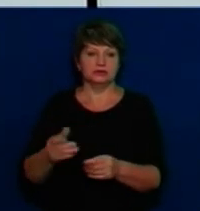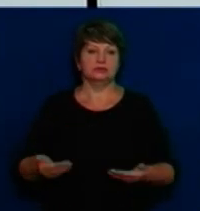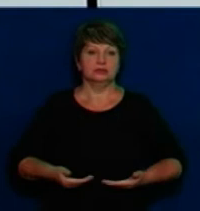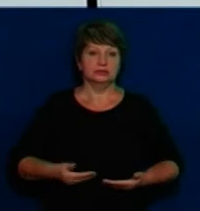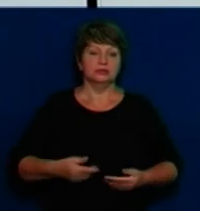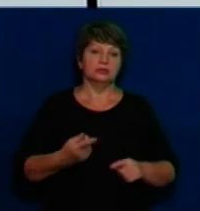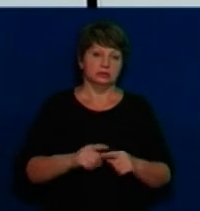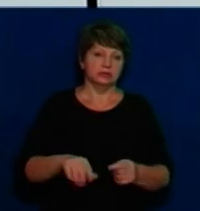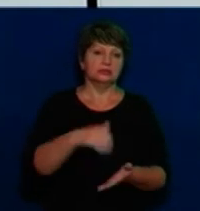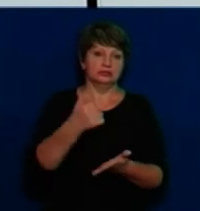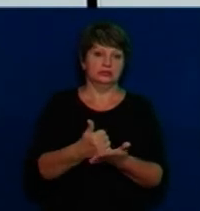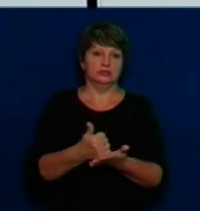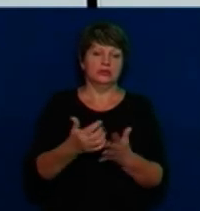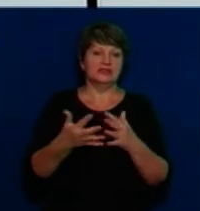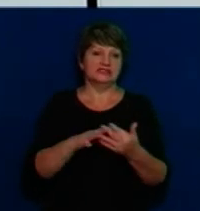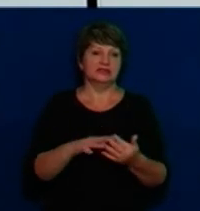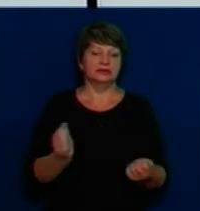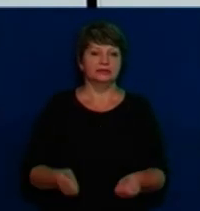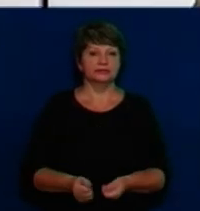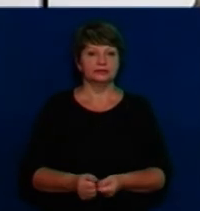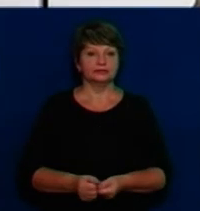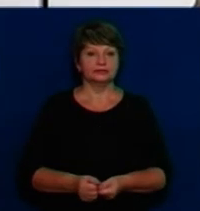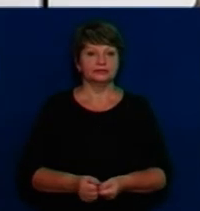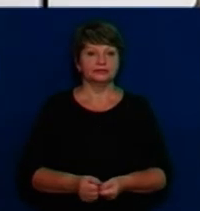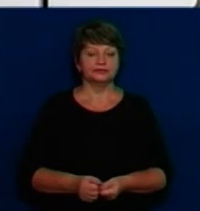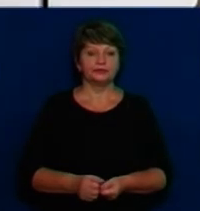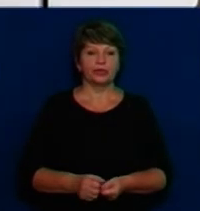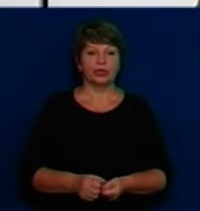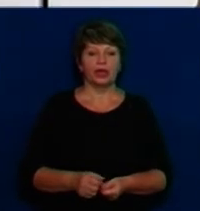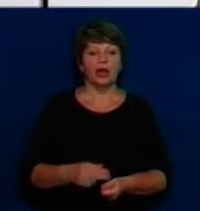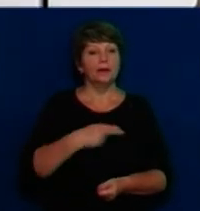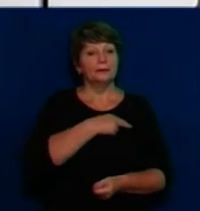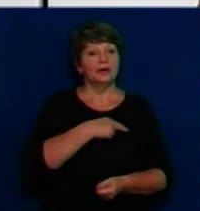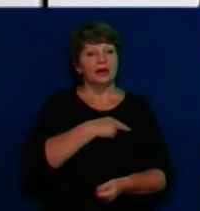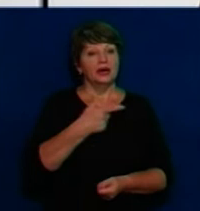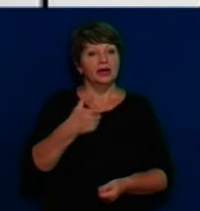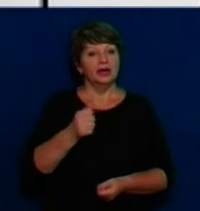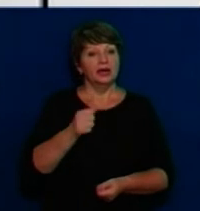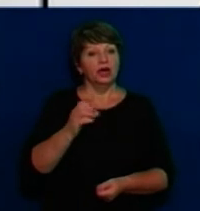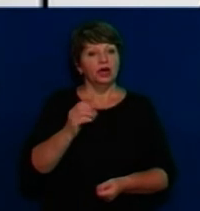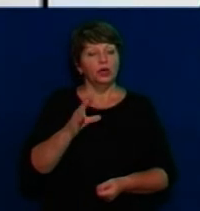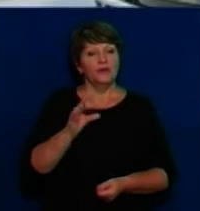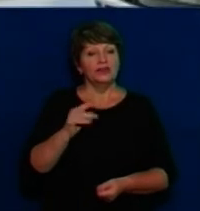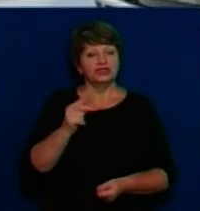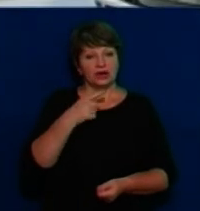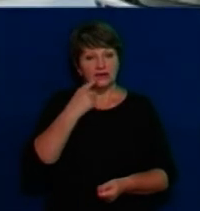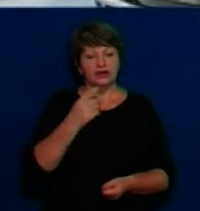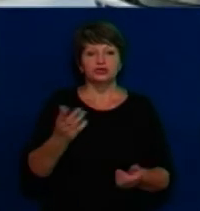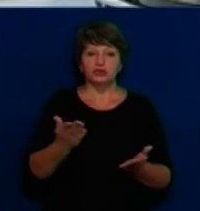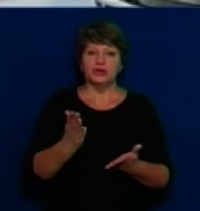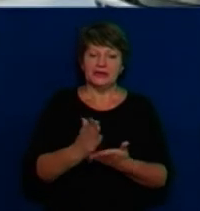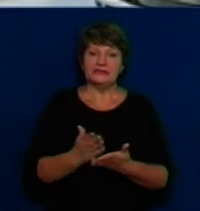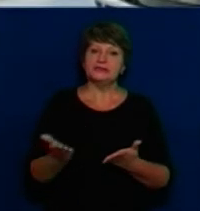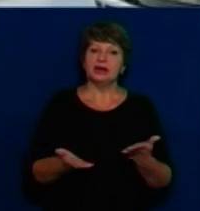її вона давала клятву. Пане Сергію, пан Гайович говорив ще про деяку напругу в регіонах. Про що йдеться?